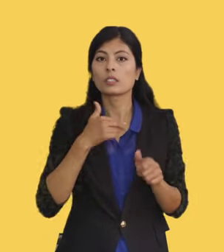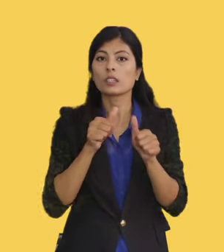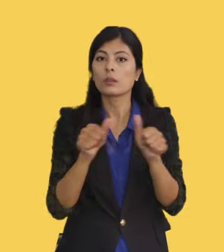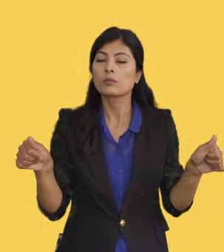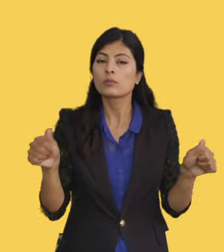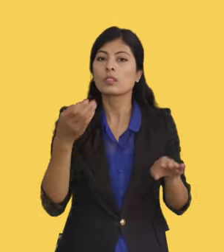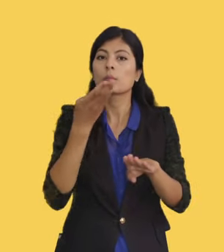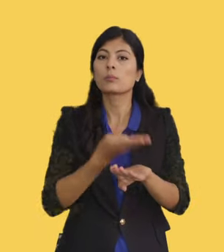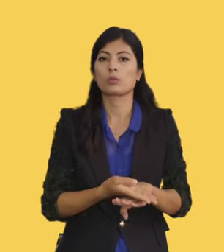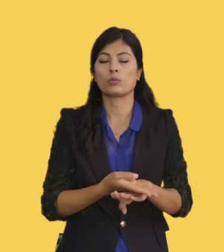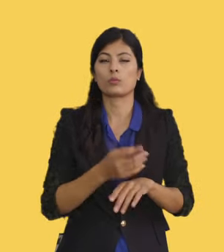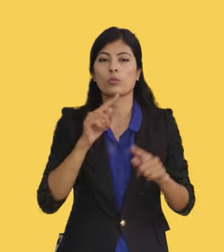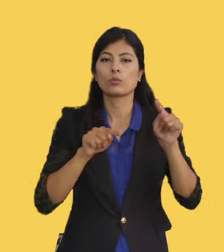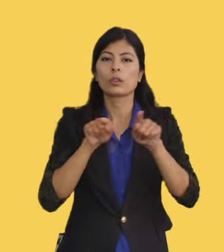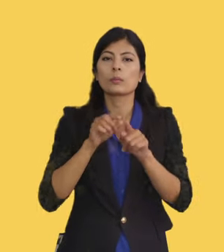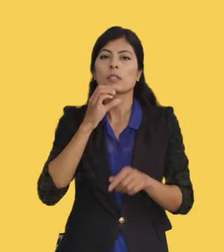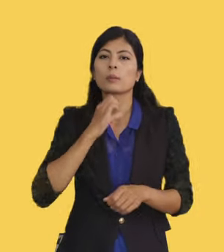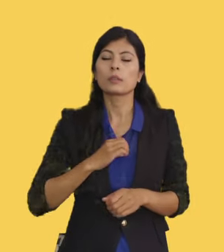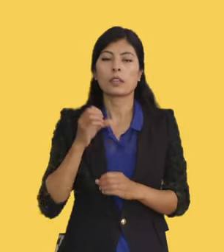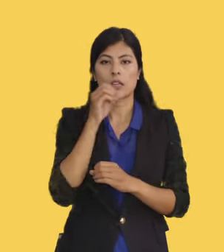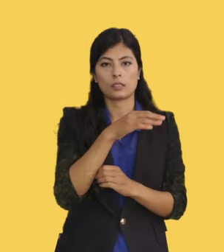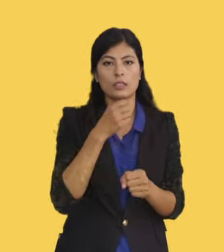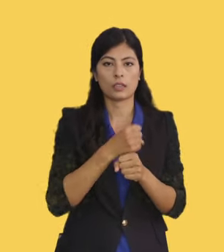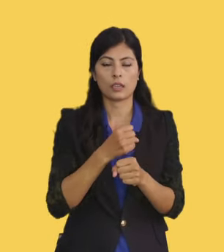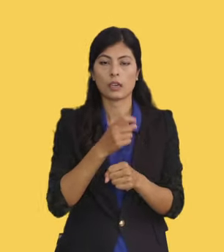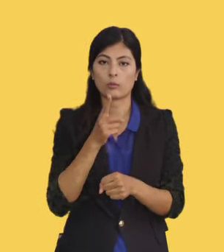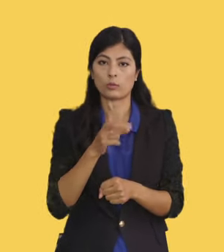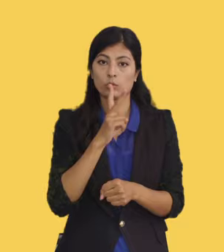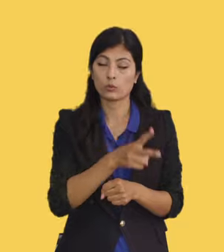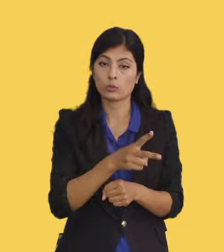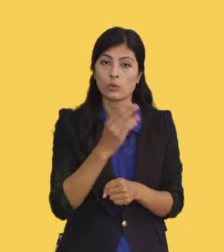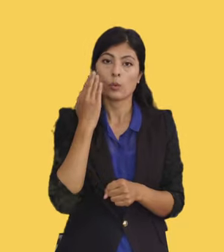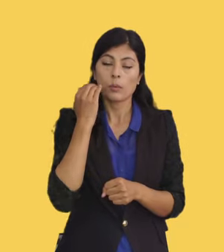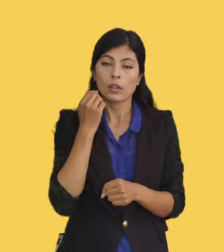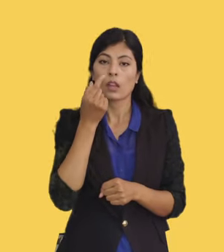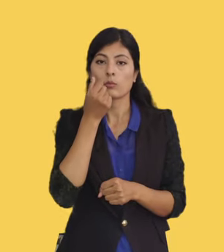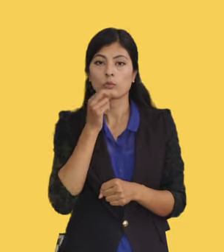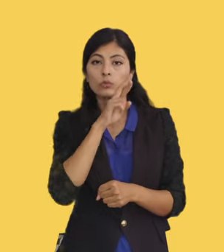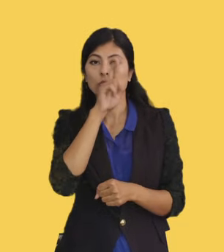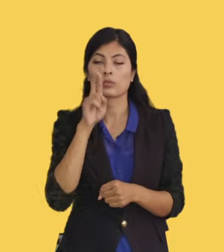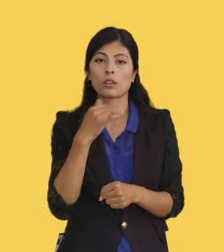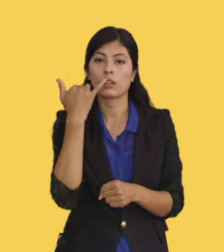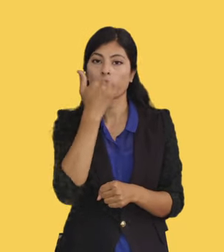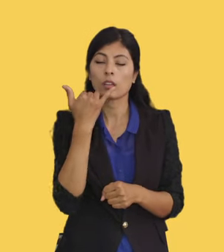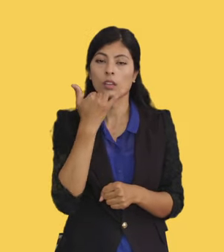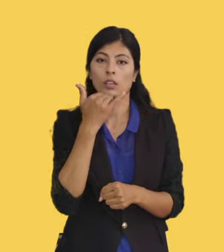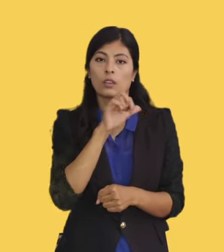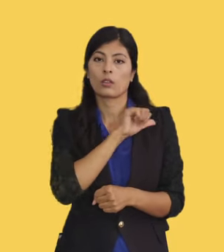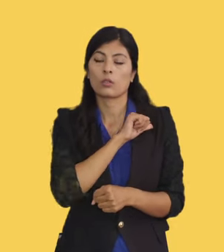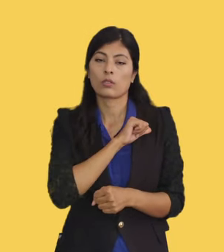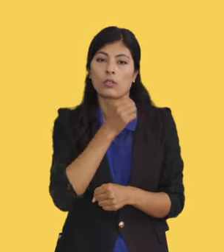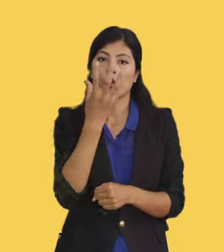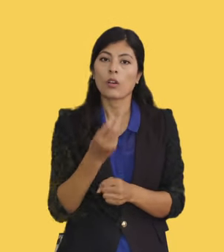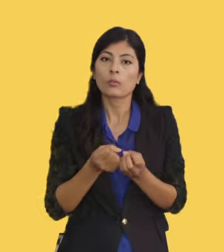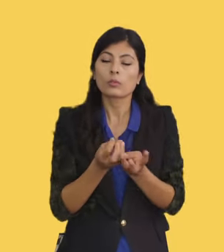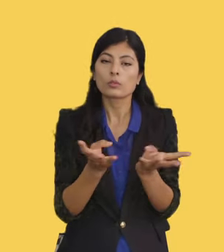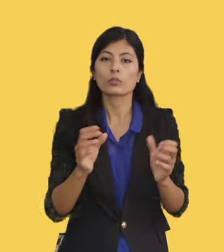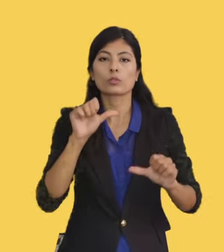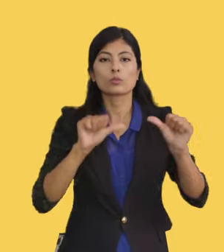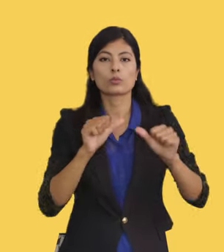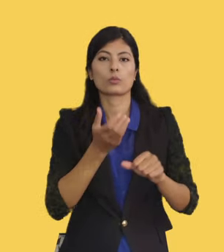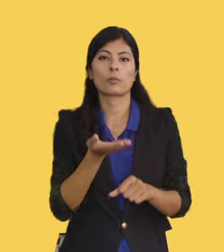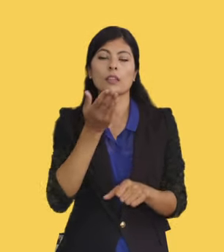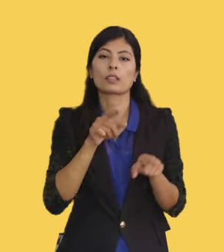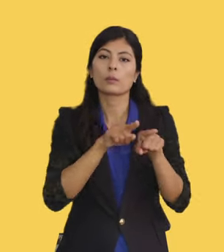विरुद्ध हुने उनेई पनी पिड़ा पुरोहने कार्य हो जुन महिला, पुरुष र लैंगिक तथा योनिक अलपसंख्यक जो कोही